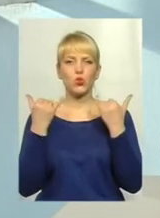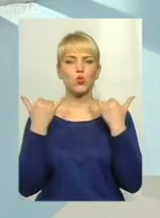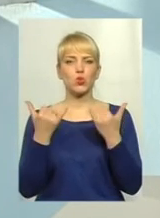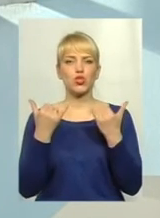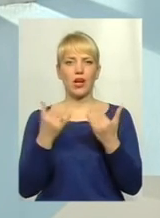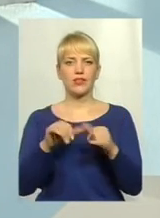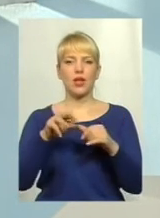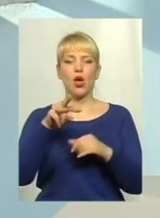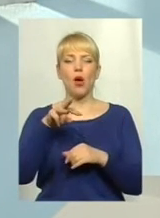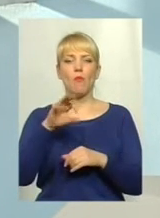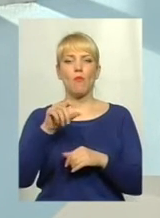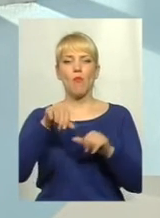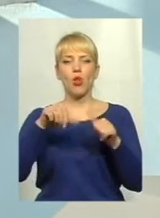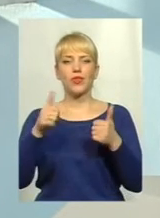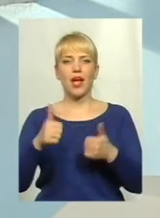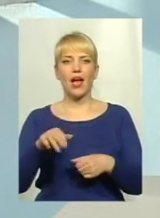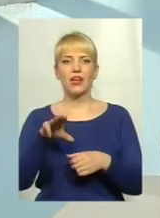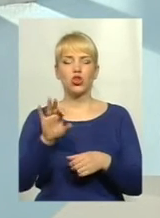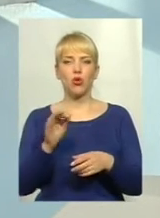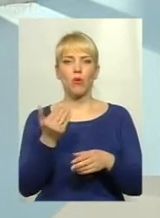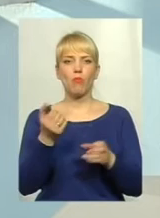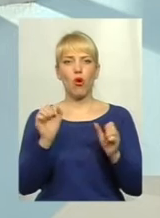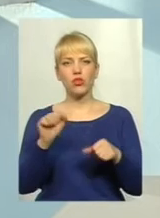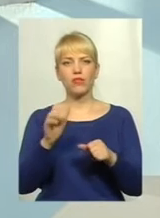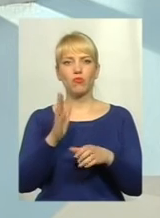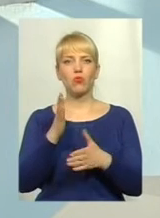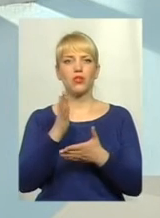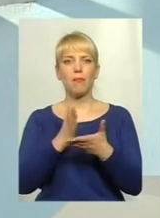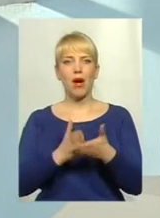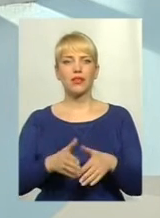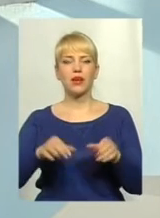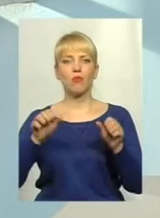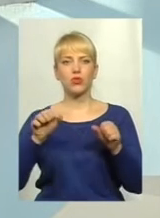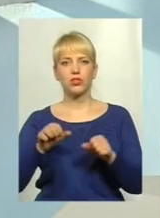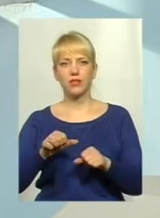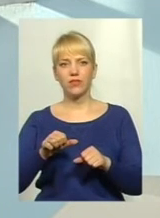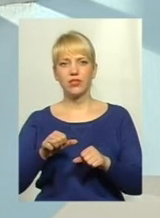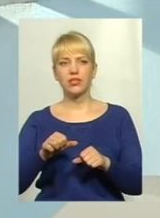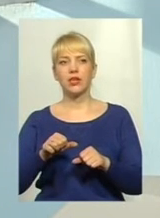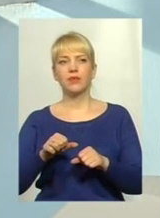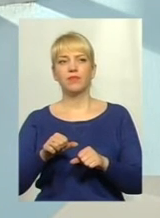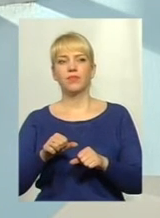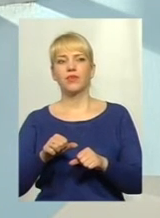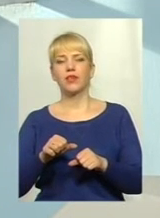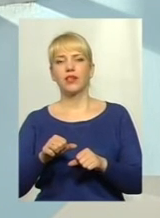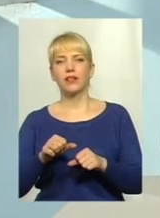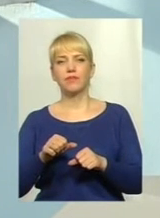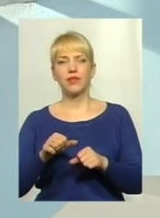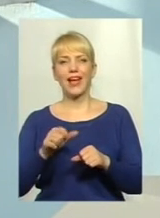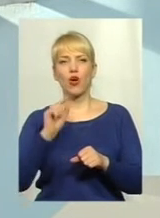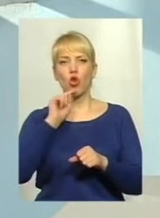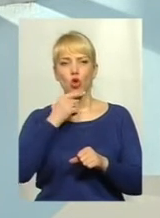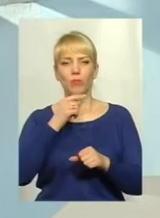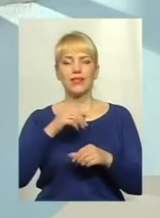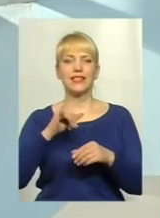сучасною моделі, тоді, можливо, він буде мати ефективність у своїй роботі, він не буде збротнювати довкілля і буде давати економію. А